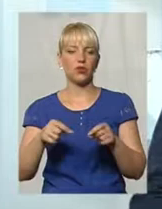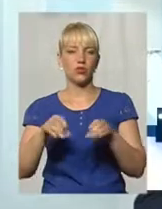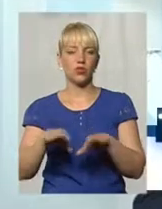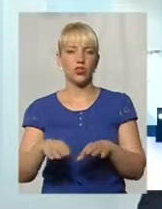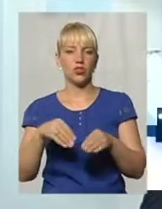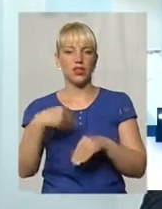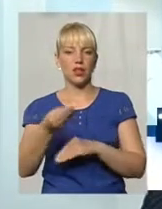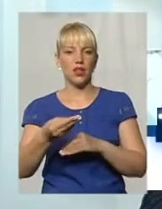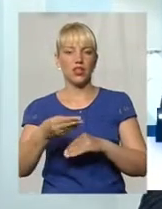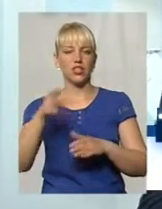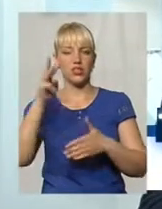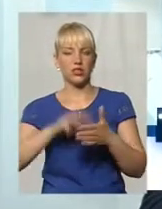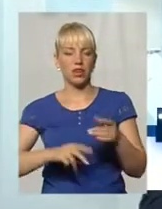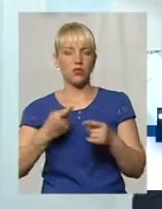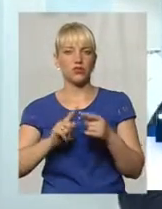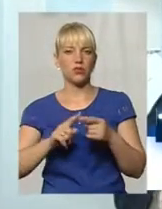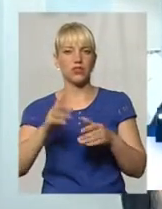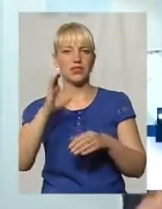оскільки сама стаття передбачає...